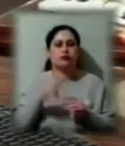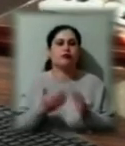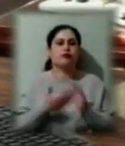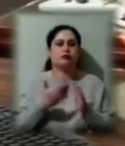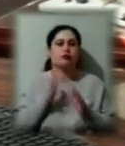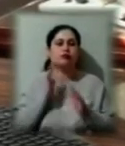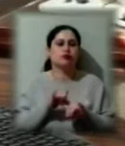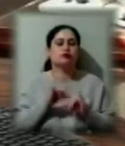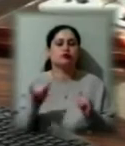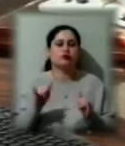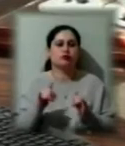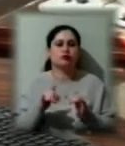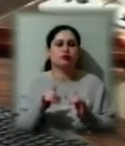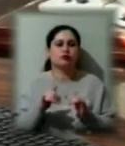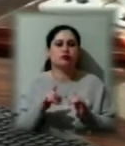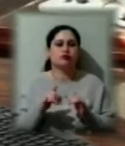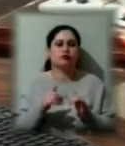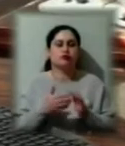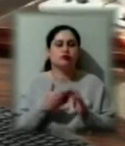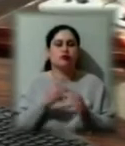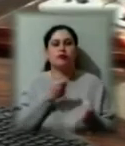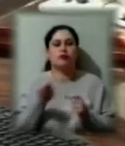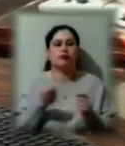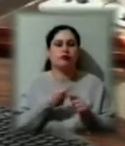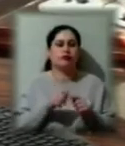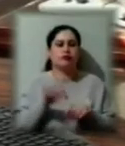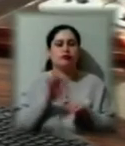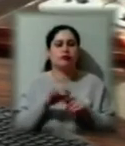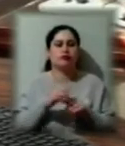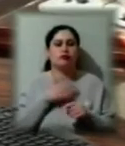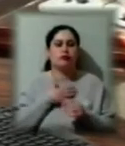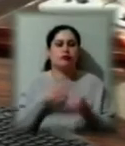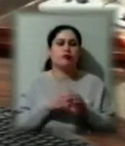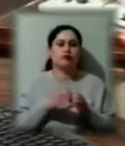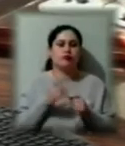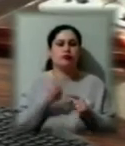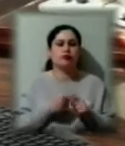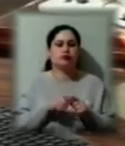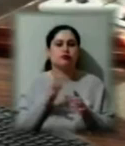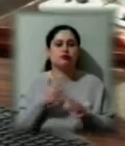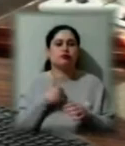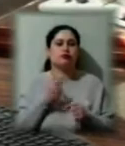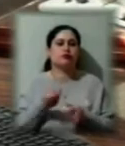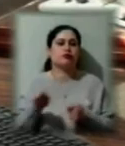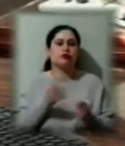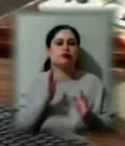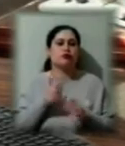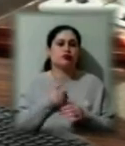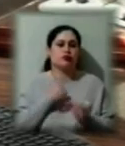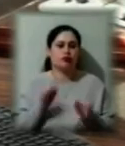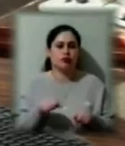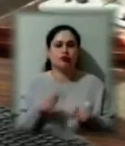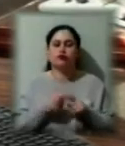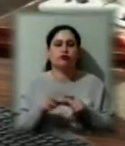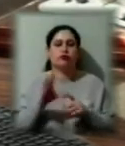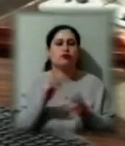кількість перевезень цих хворих. нашими бригадами, тому що тільки ми можемо їх перевезти. Все це буде потребувати